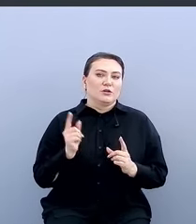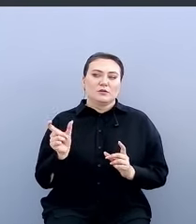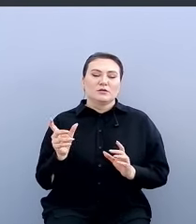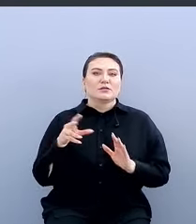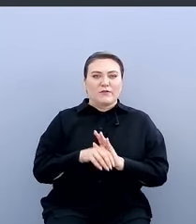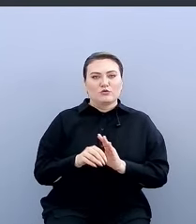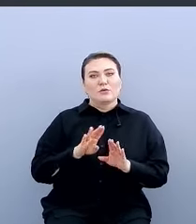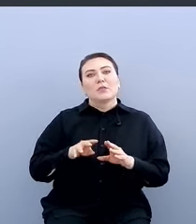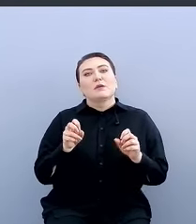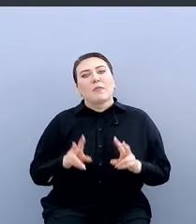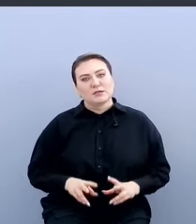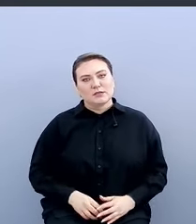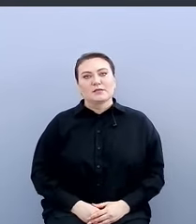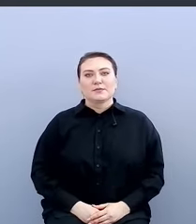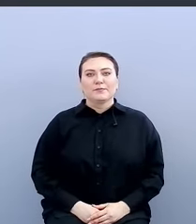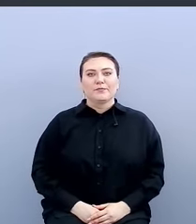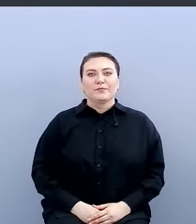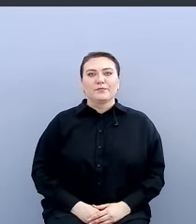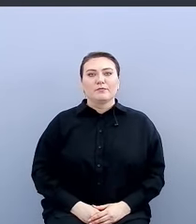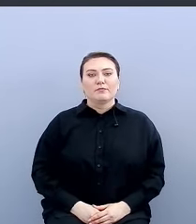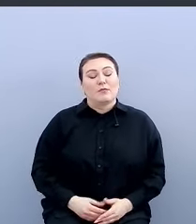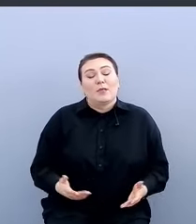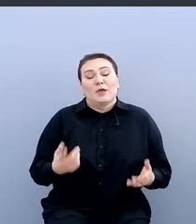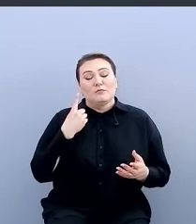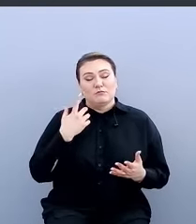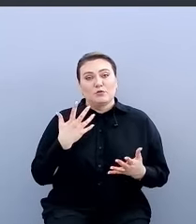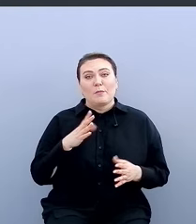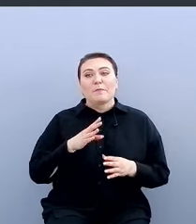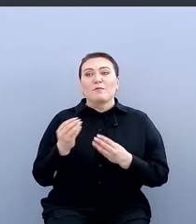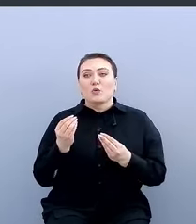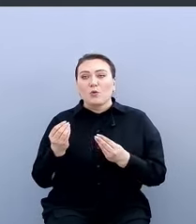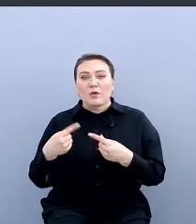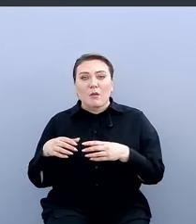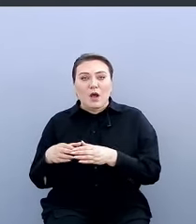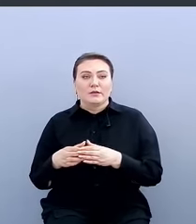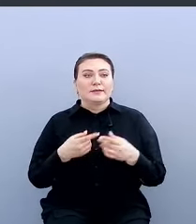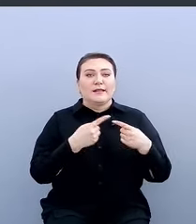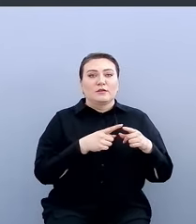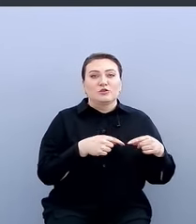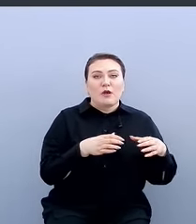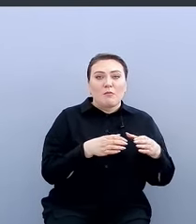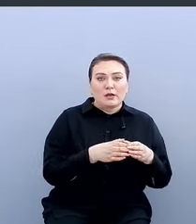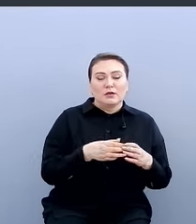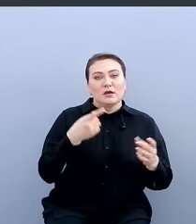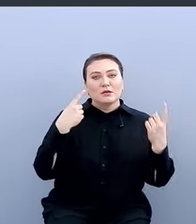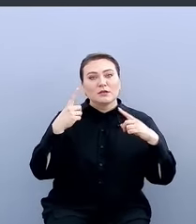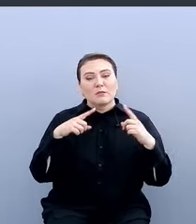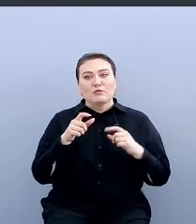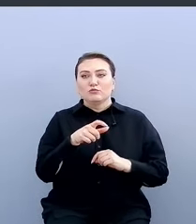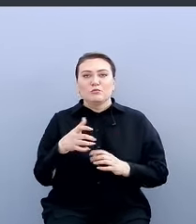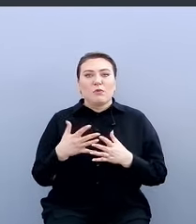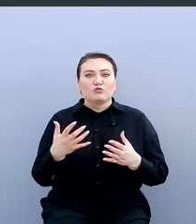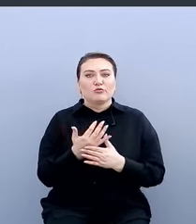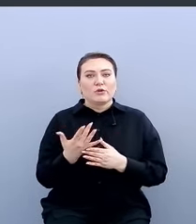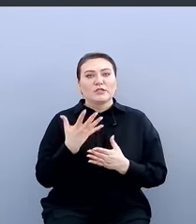безопасности. Безусловно, в продуктовых компаниях, в компаниях технологических люди разрабатывают большое